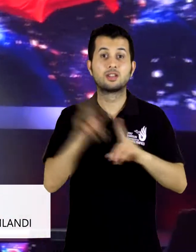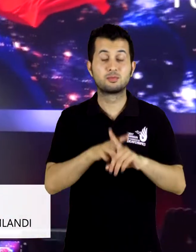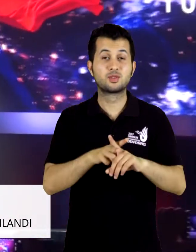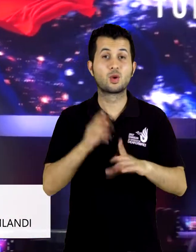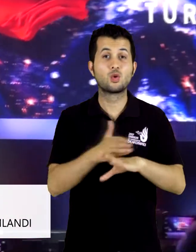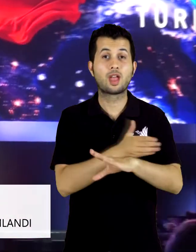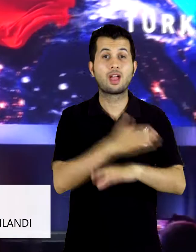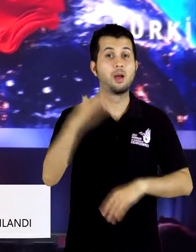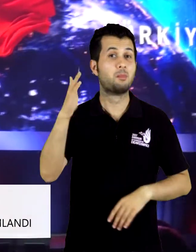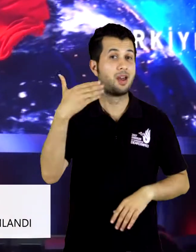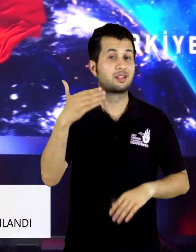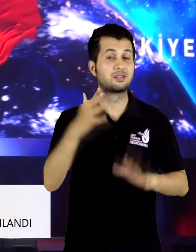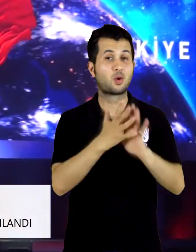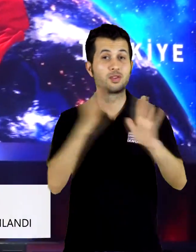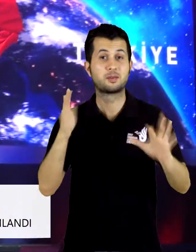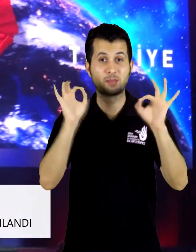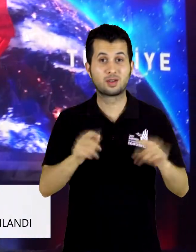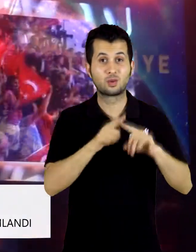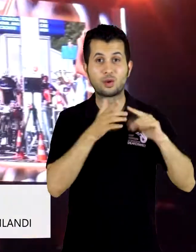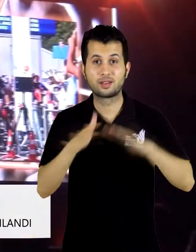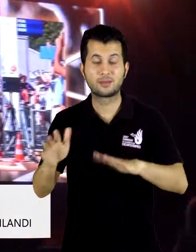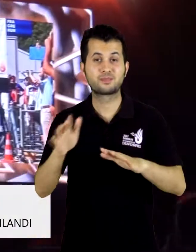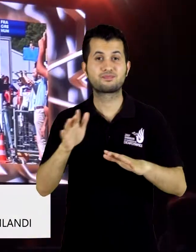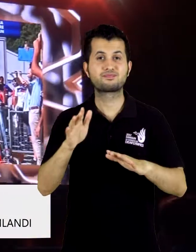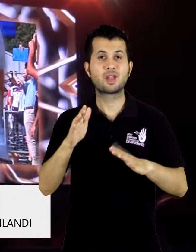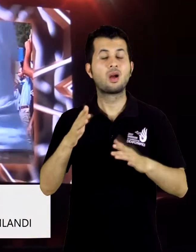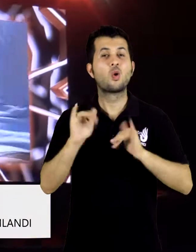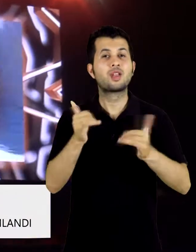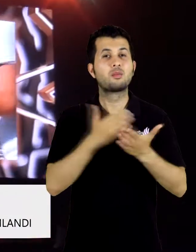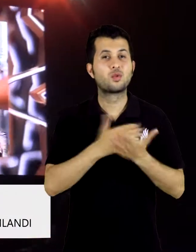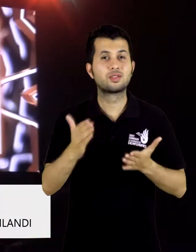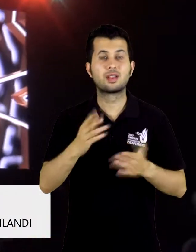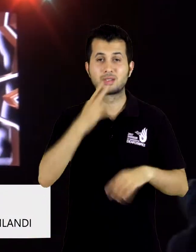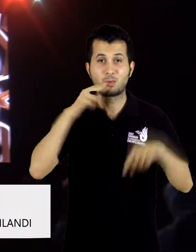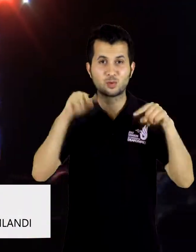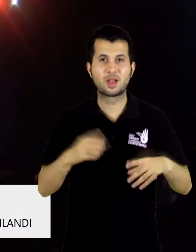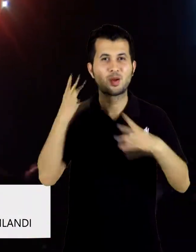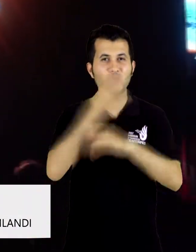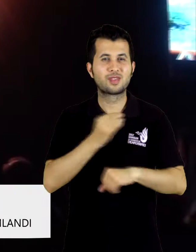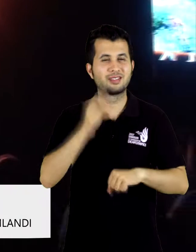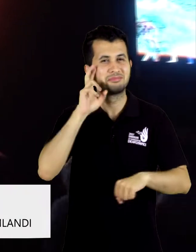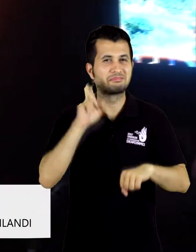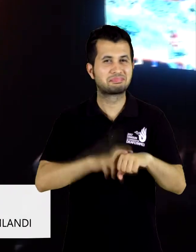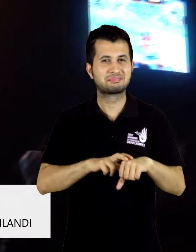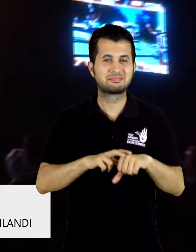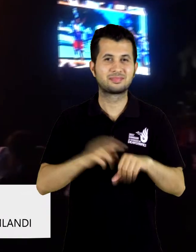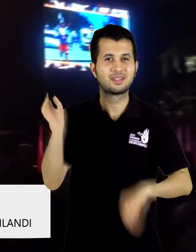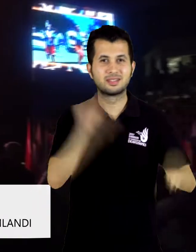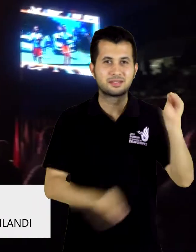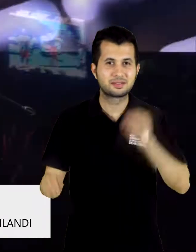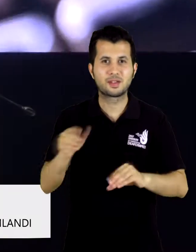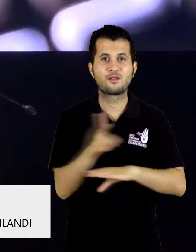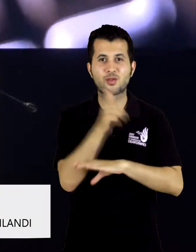Katılımcı ülke bayraklarının kortejiyle başlayan törene, oyunlar boyunca Samsun'da yaşanan güzel anların değerlendiği bir video gösterisiyle devam